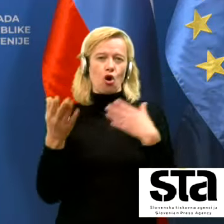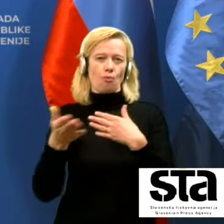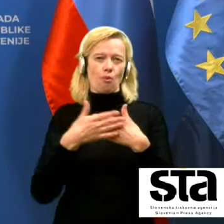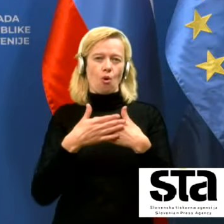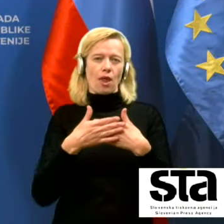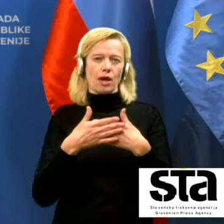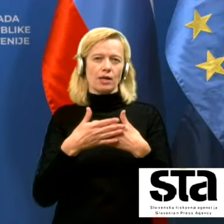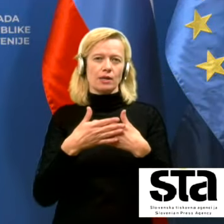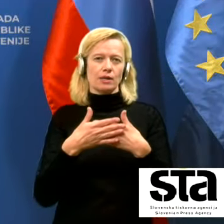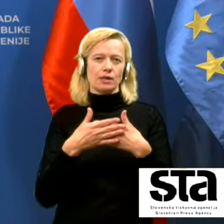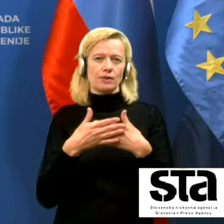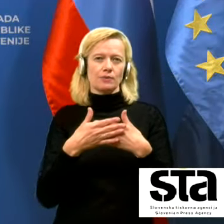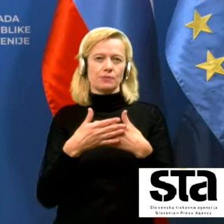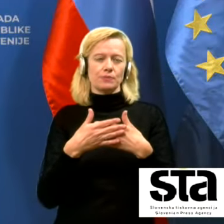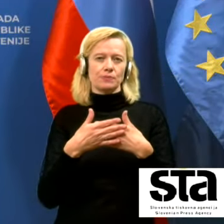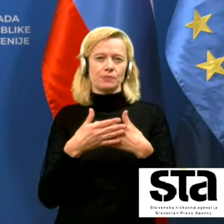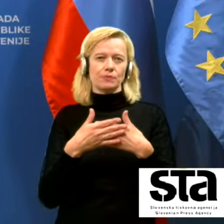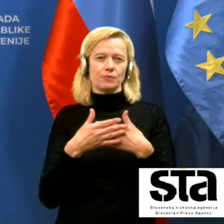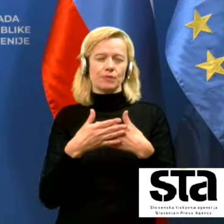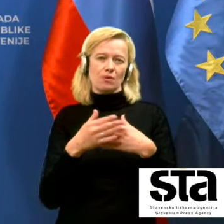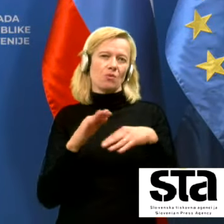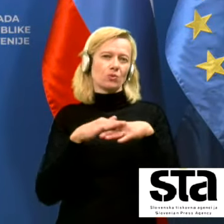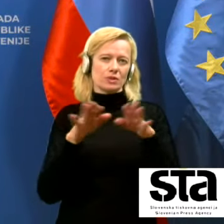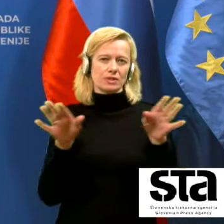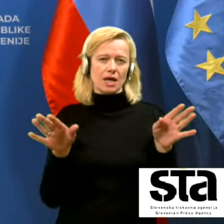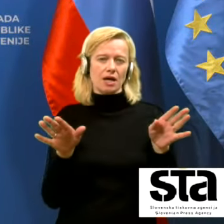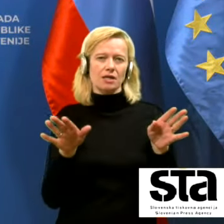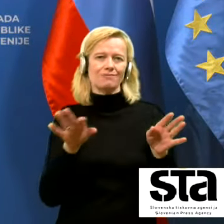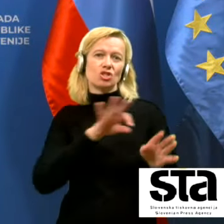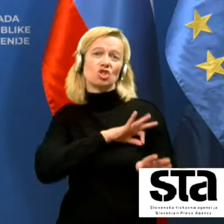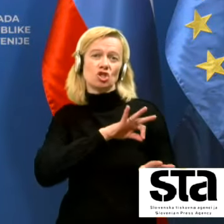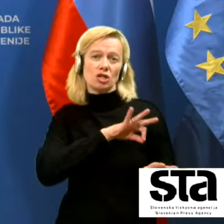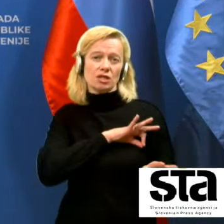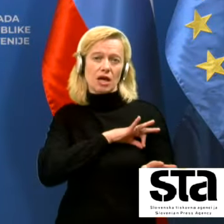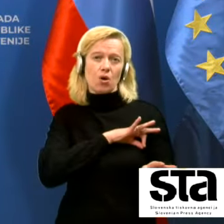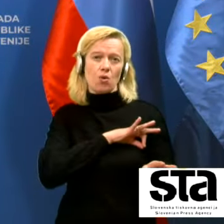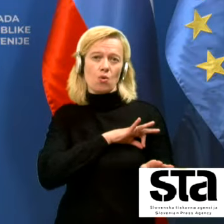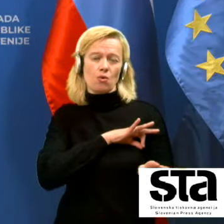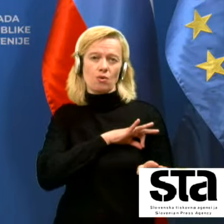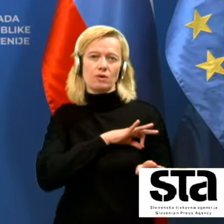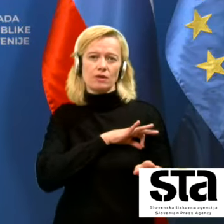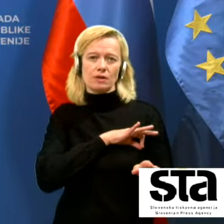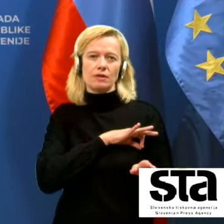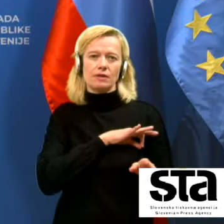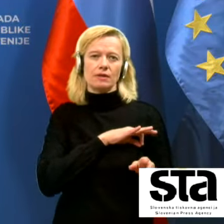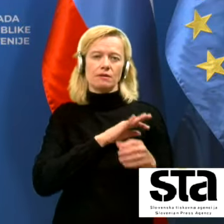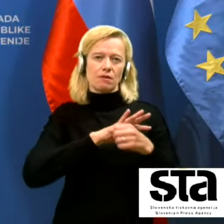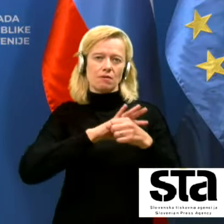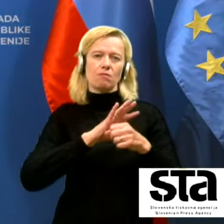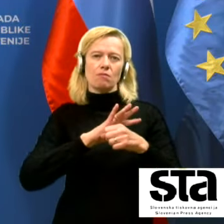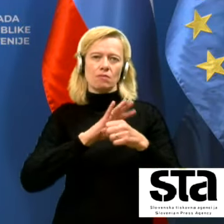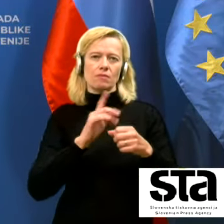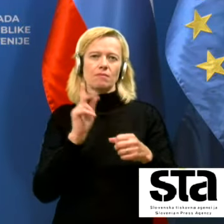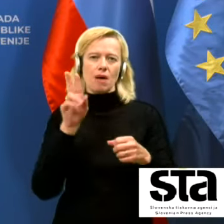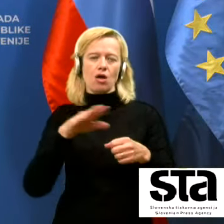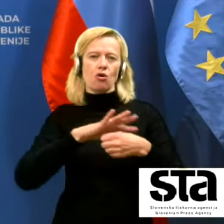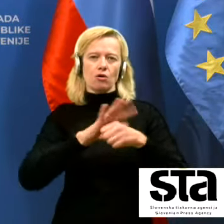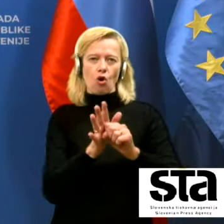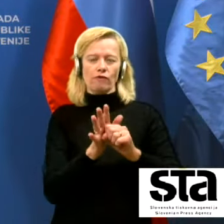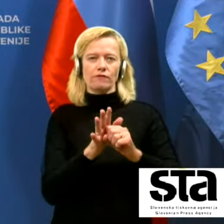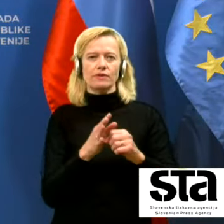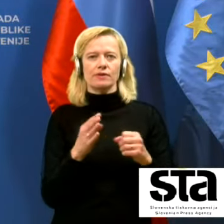vseh žrtev, sveda, bolezni COVID in obolelih. In v resnici,